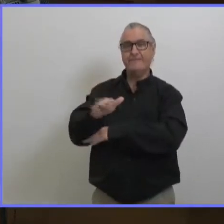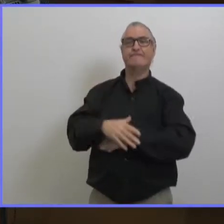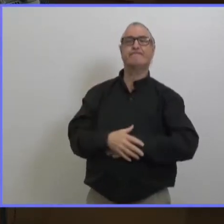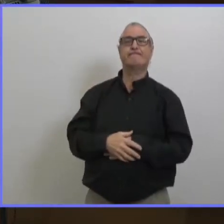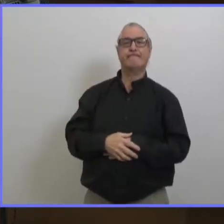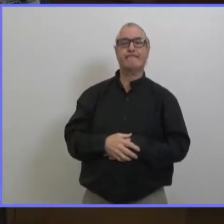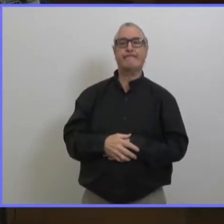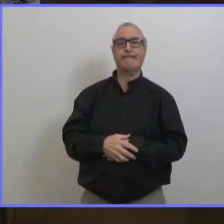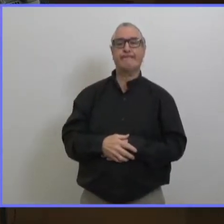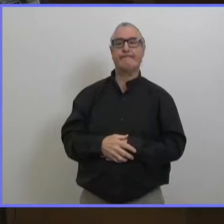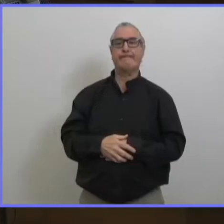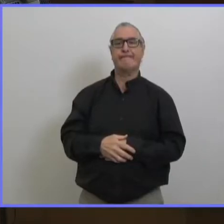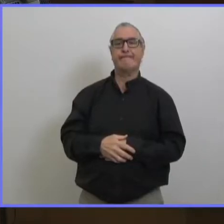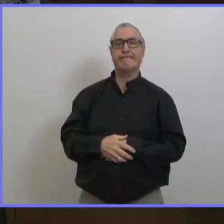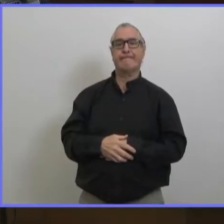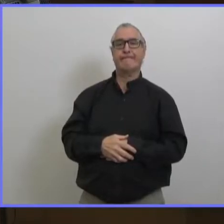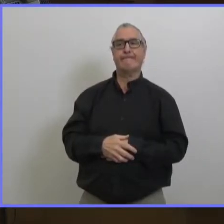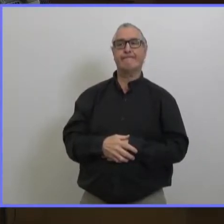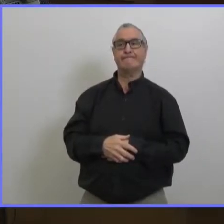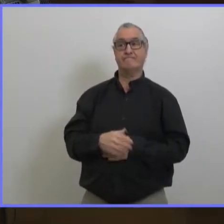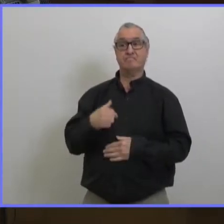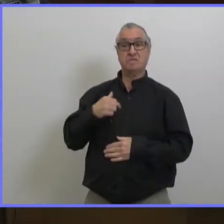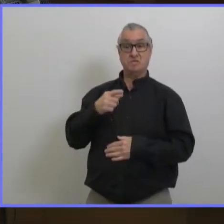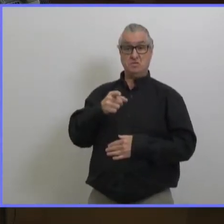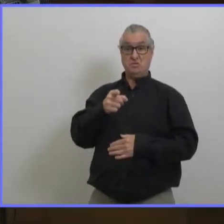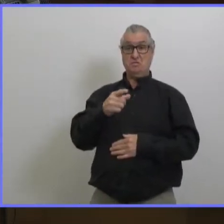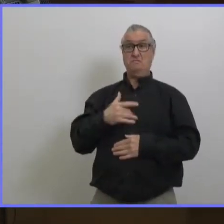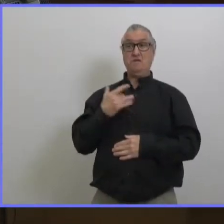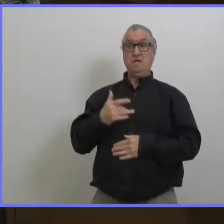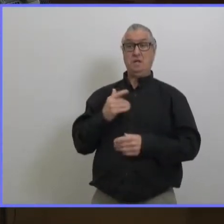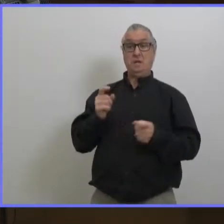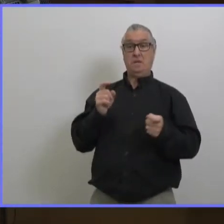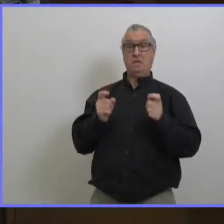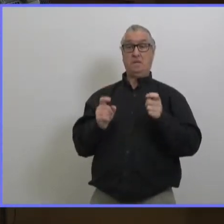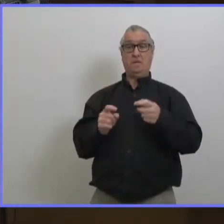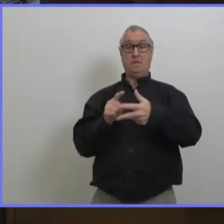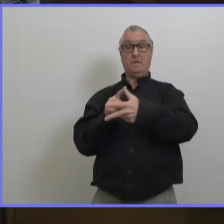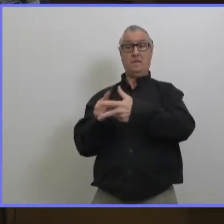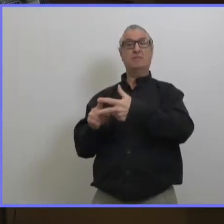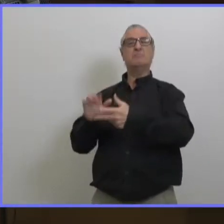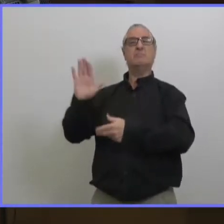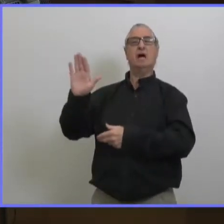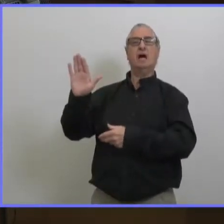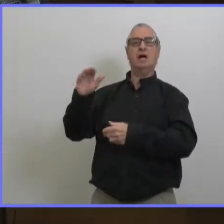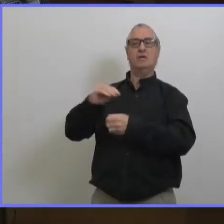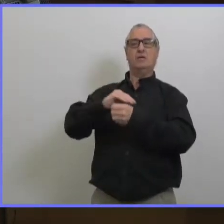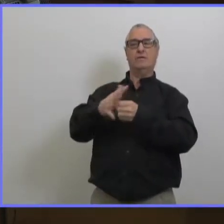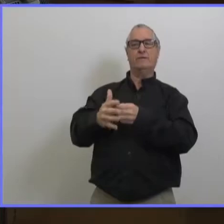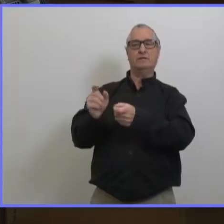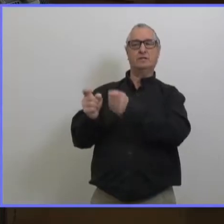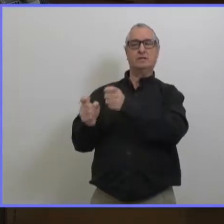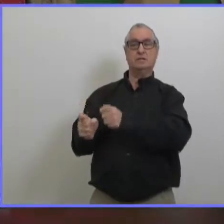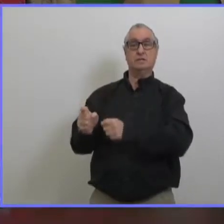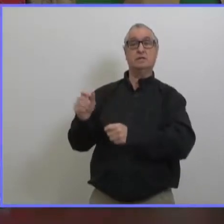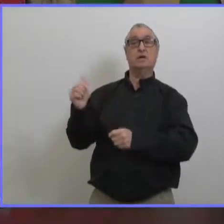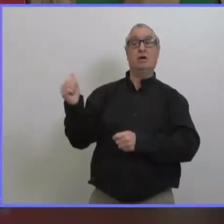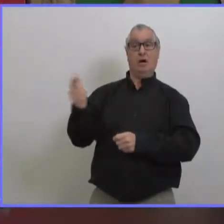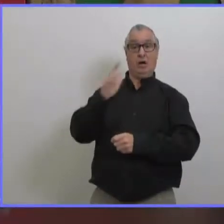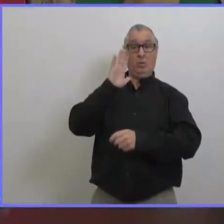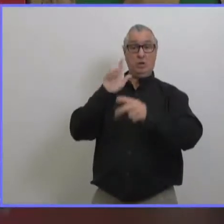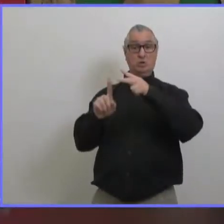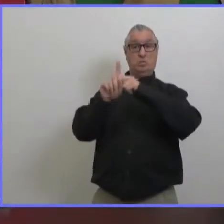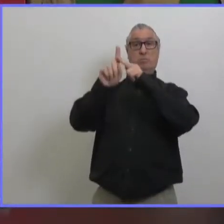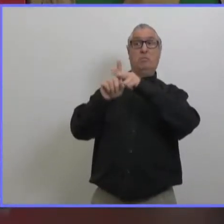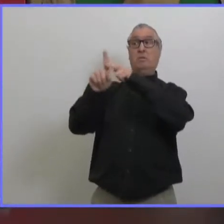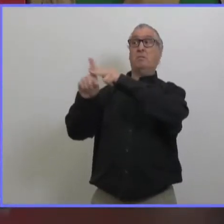alors est ce qu'on s'attend à ce que tous ces variants préoccupant